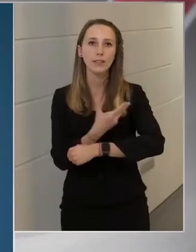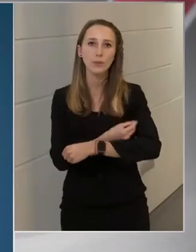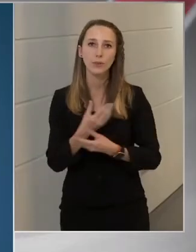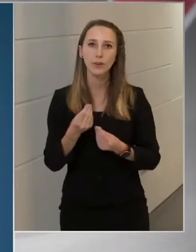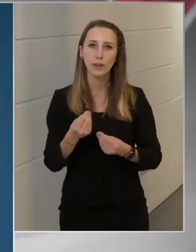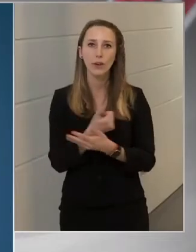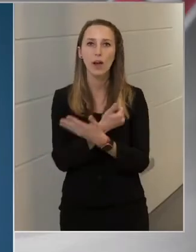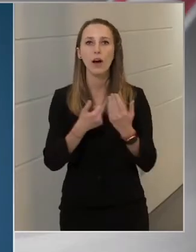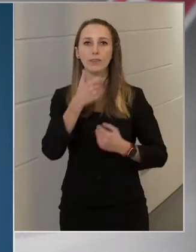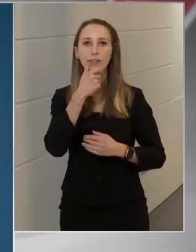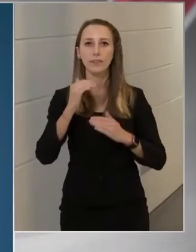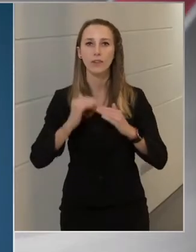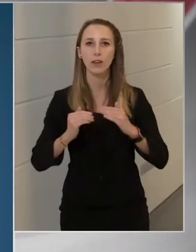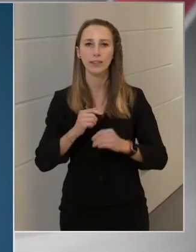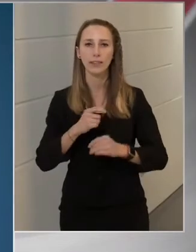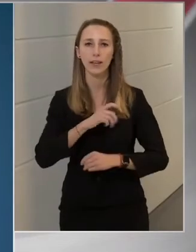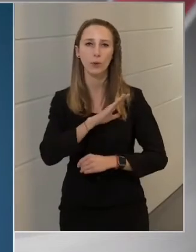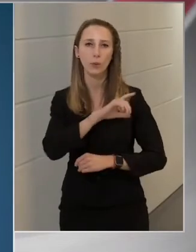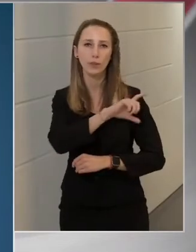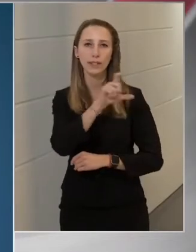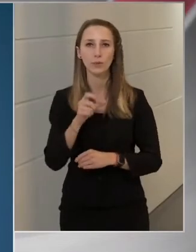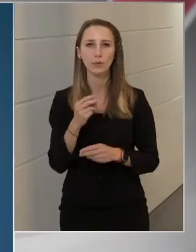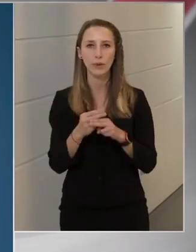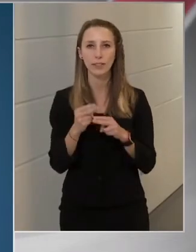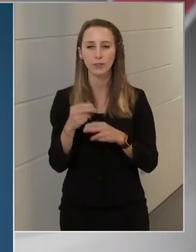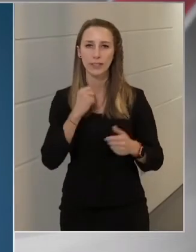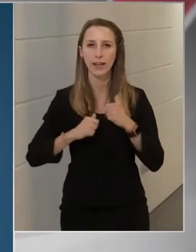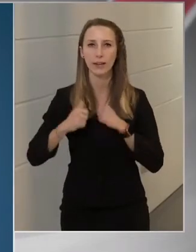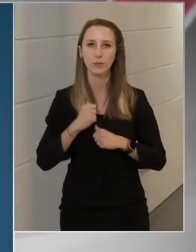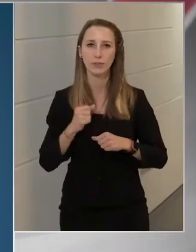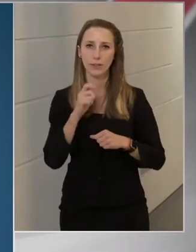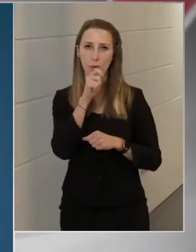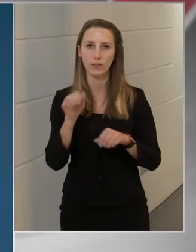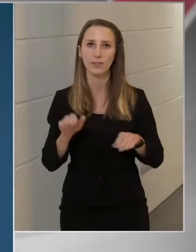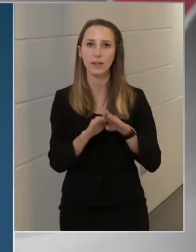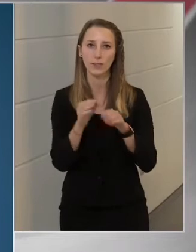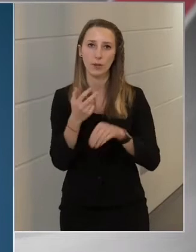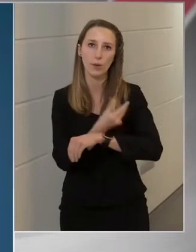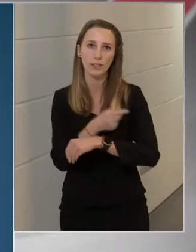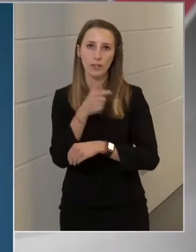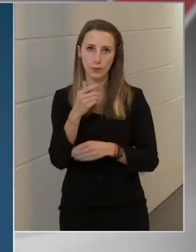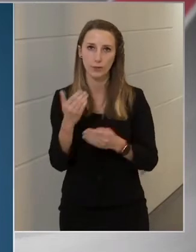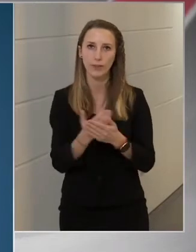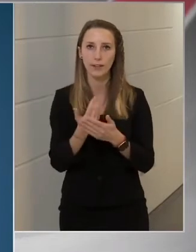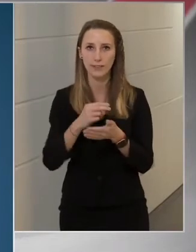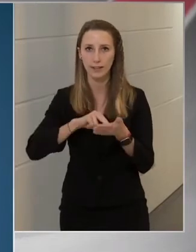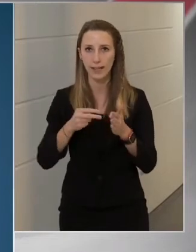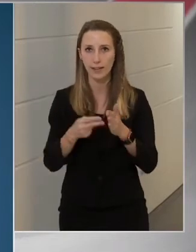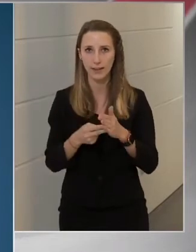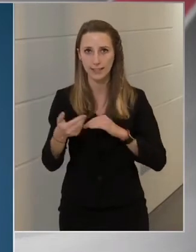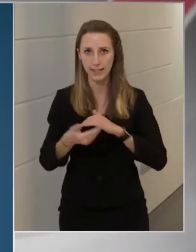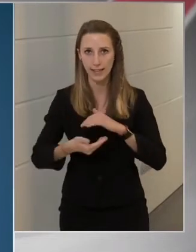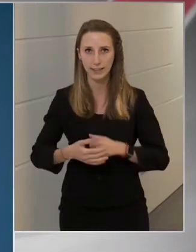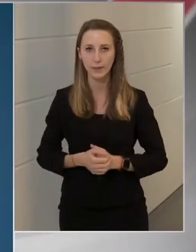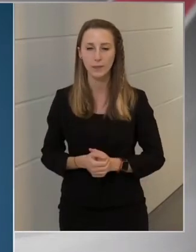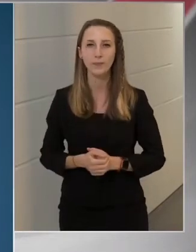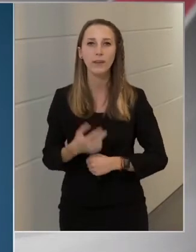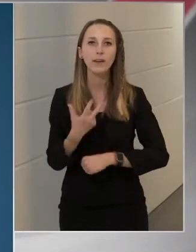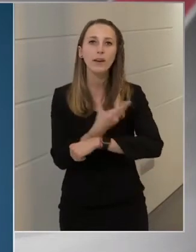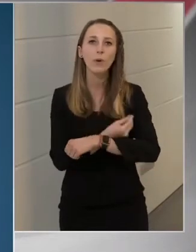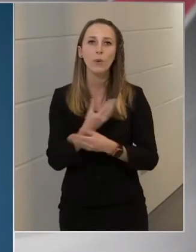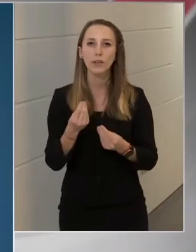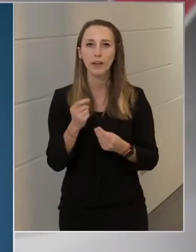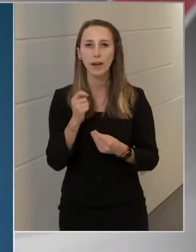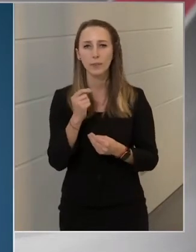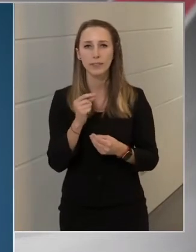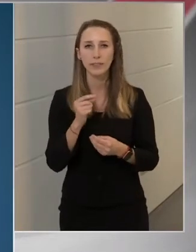a 60 év alatti krónikus betegséggel küzdő honfitársaink oltására fogjuk felhasználni a tervek szerint. Ez az oltóanyag